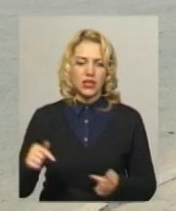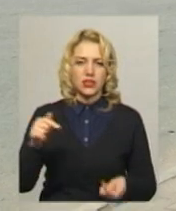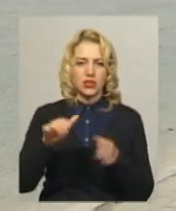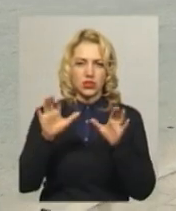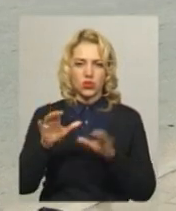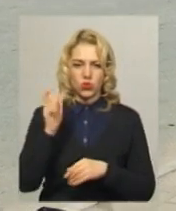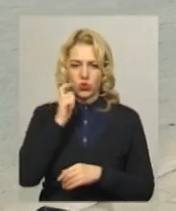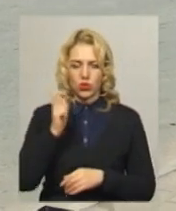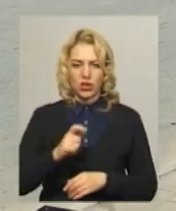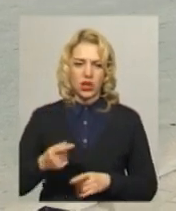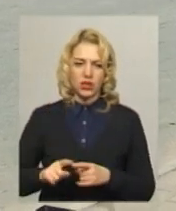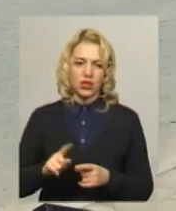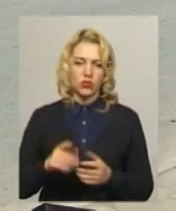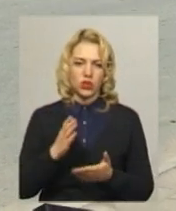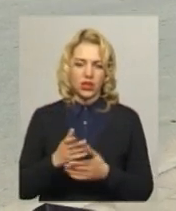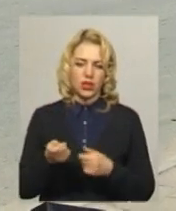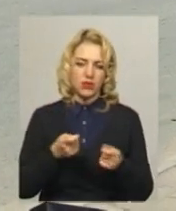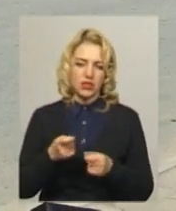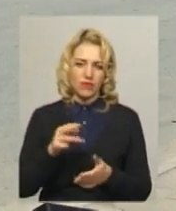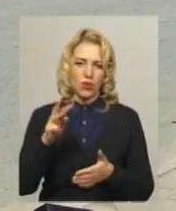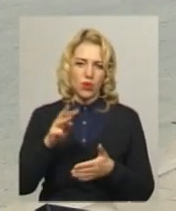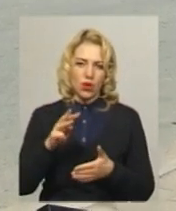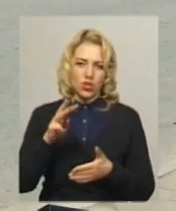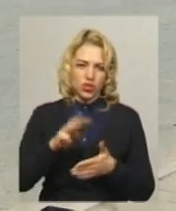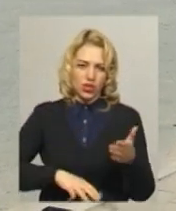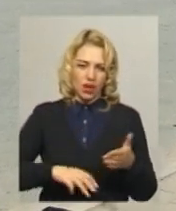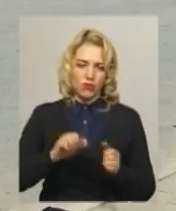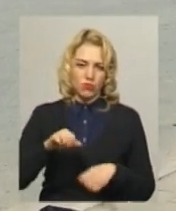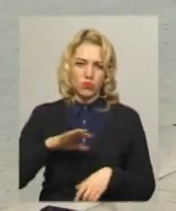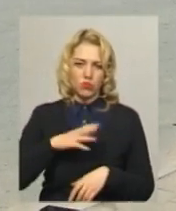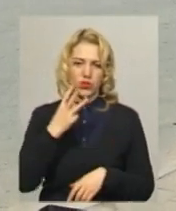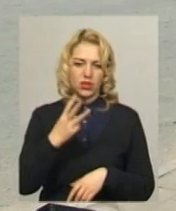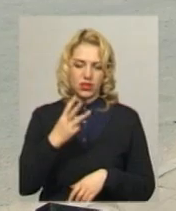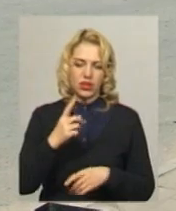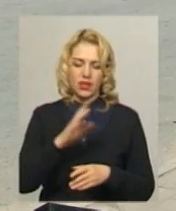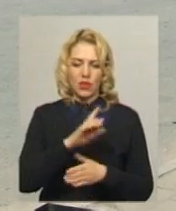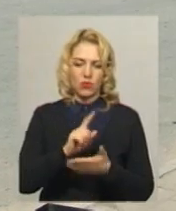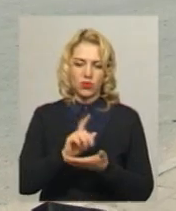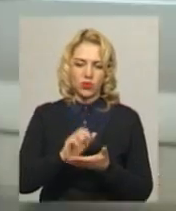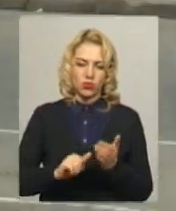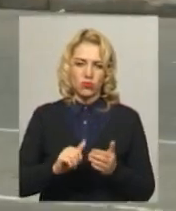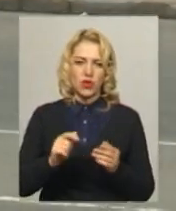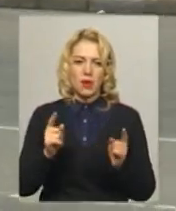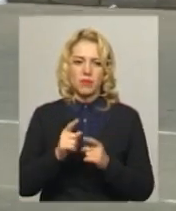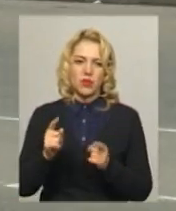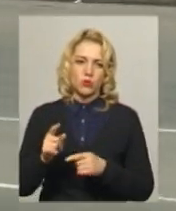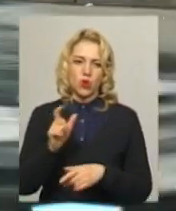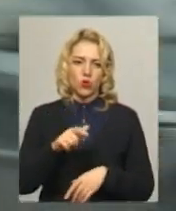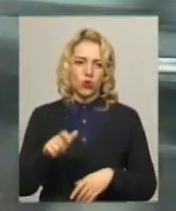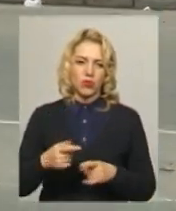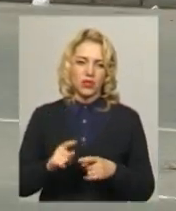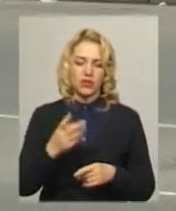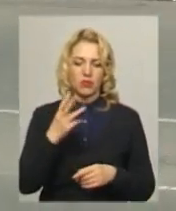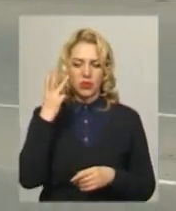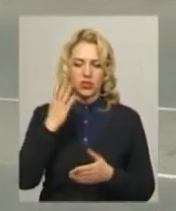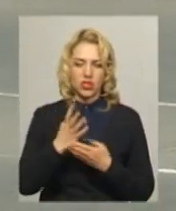про адміністративне правопорушення. І санкція статті передбачає штраф у вигляді трьох неоподаткованих мінімумів праводян. У Хмельницькому чотири місця, де